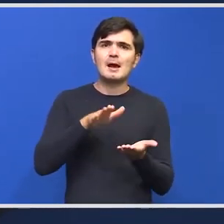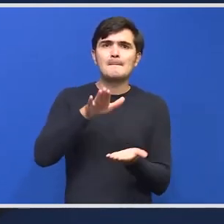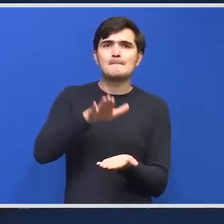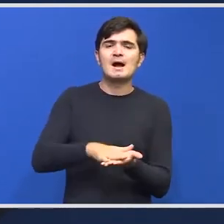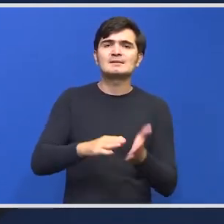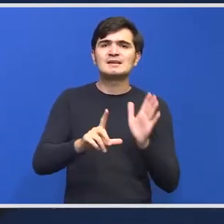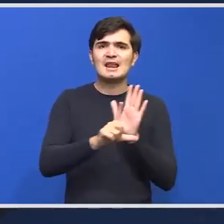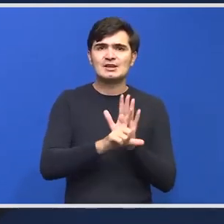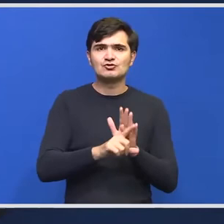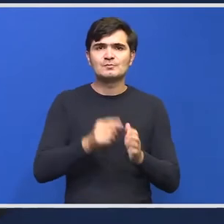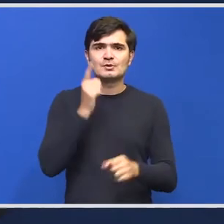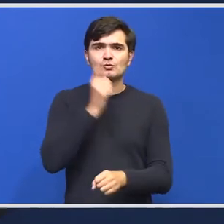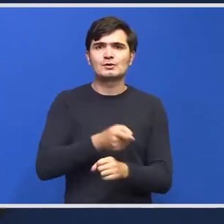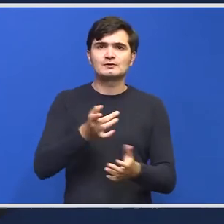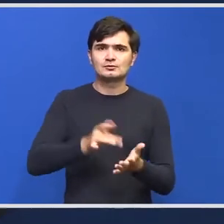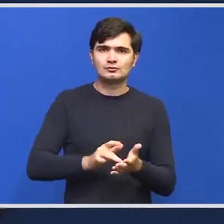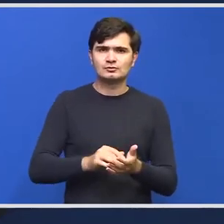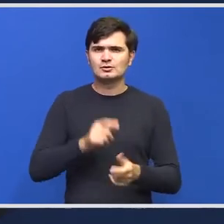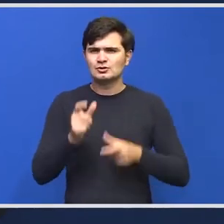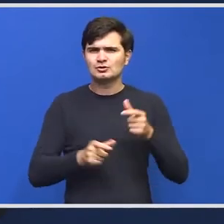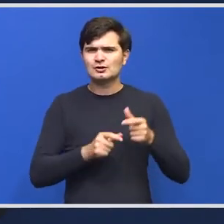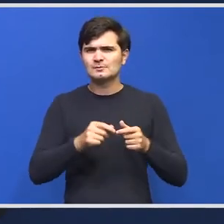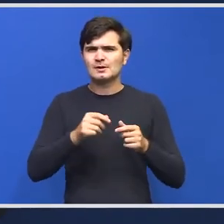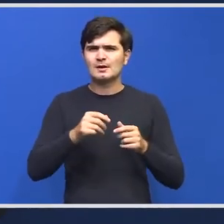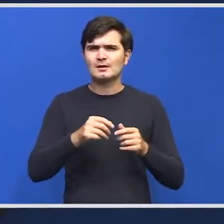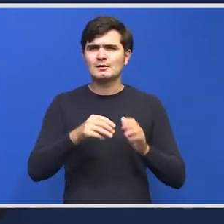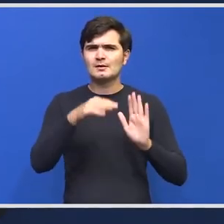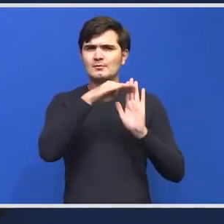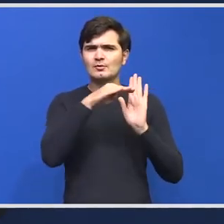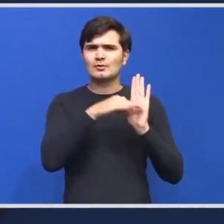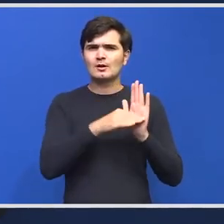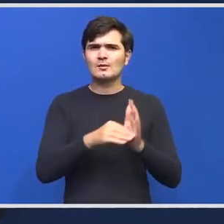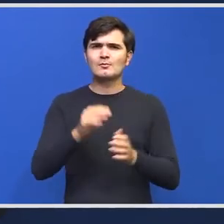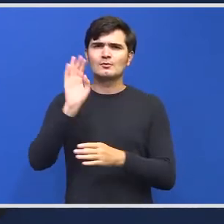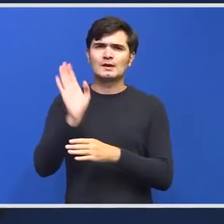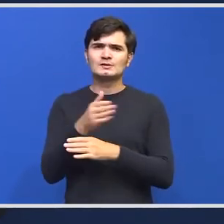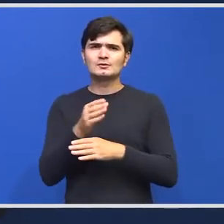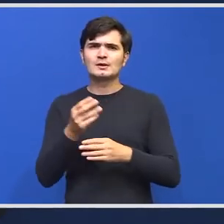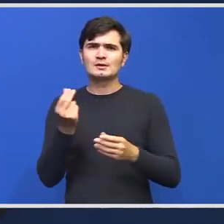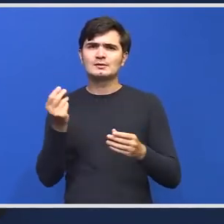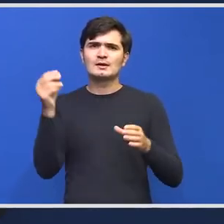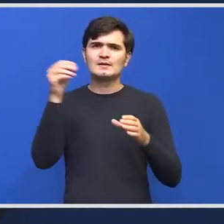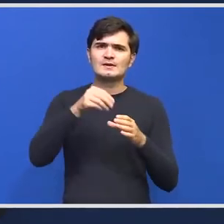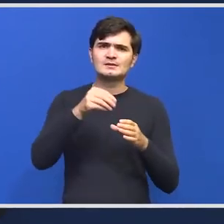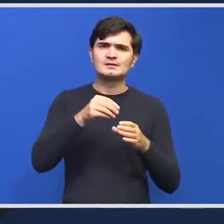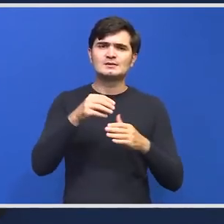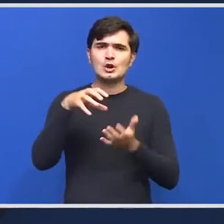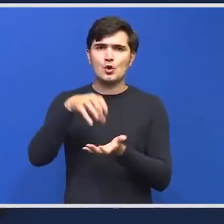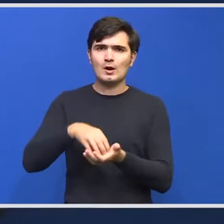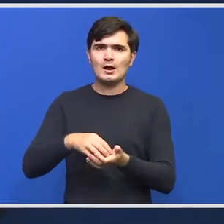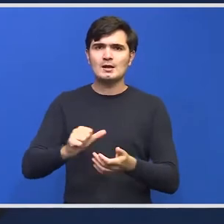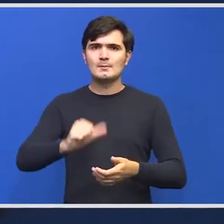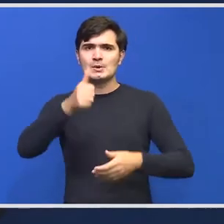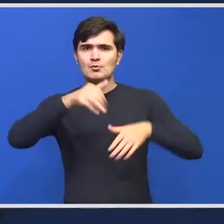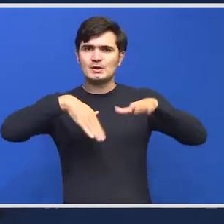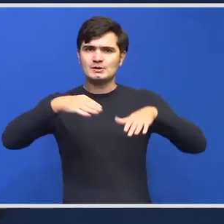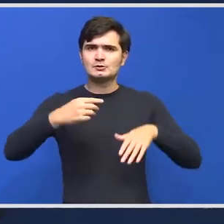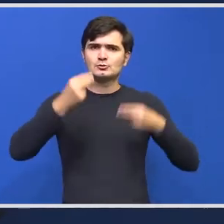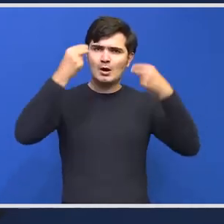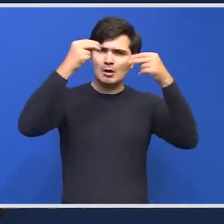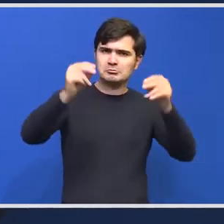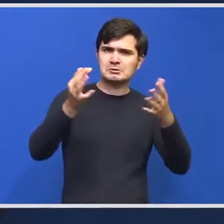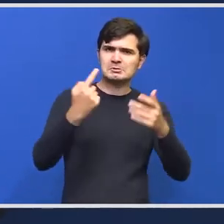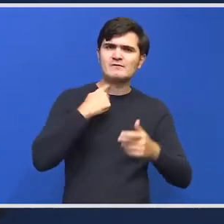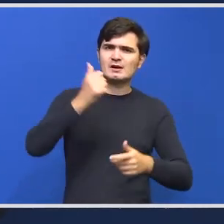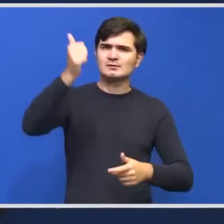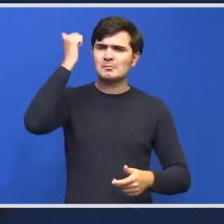ordonanță de ugență. Și referitor la Programul Național de Investiții în Infrastructura Locală premierul a anunțat în urmă câteva săptămâni când